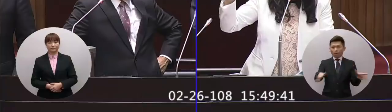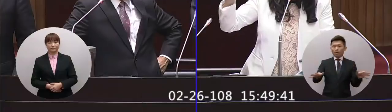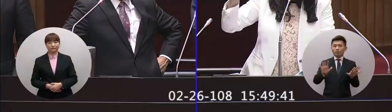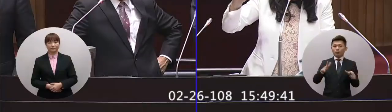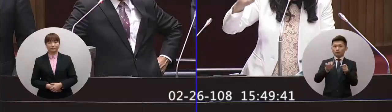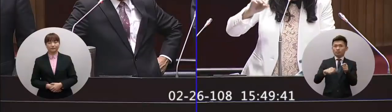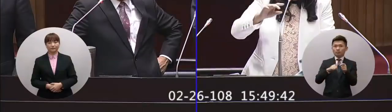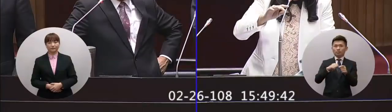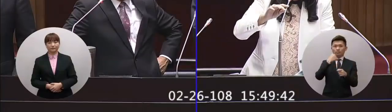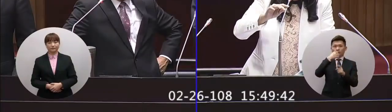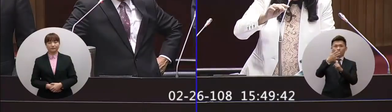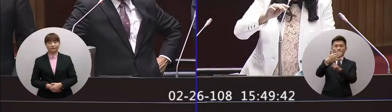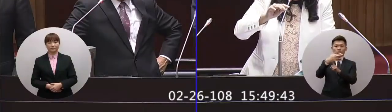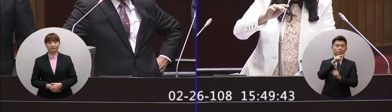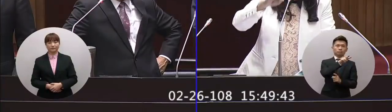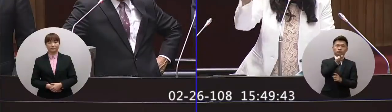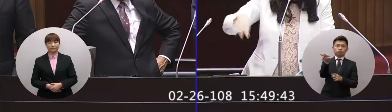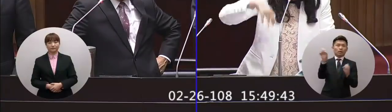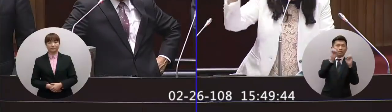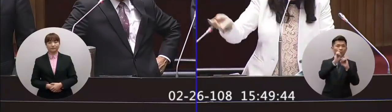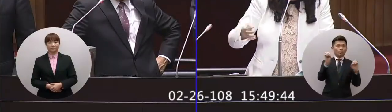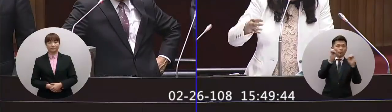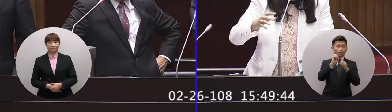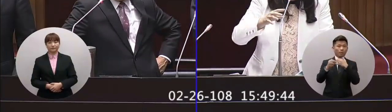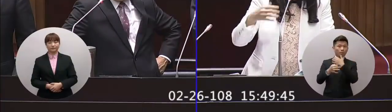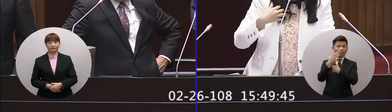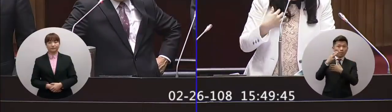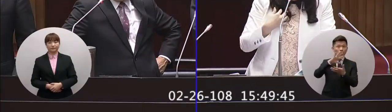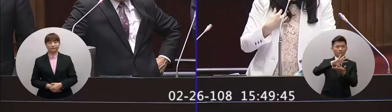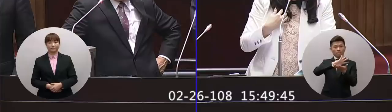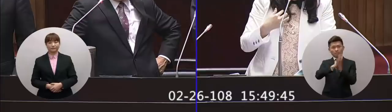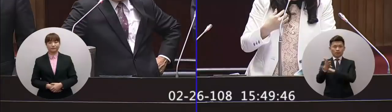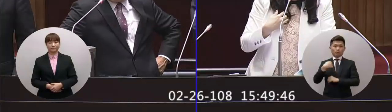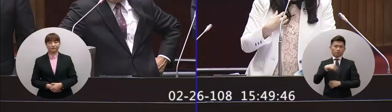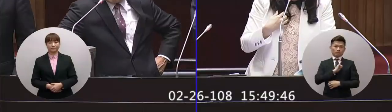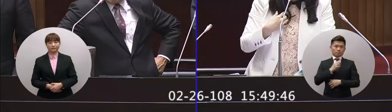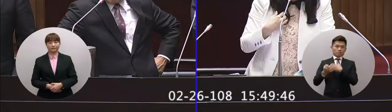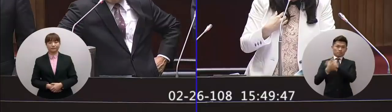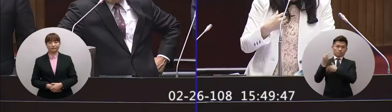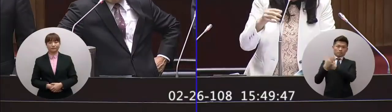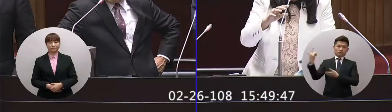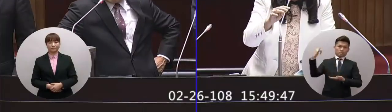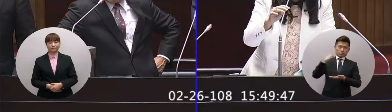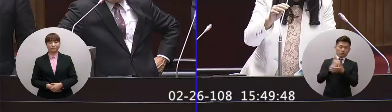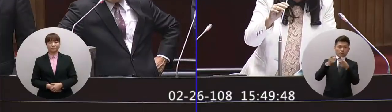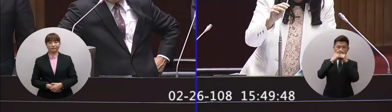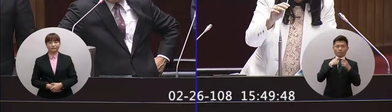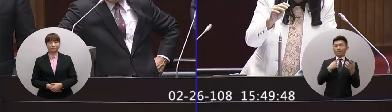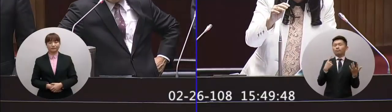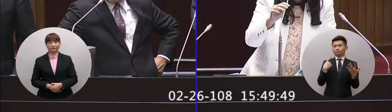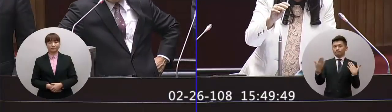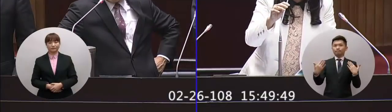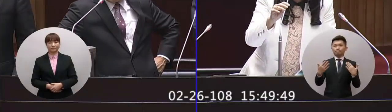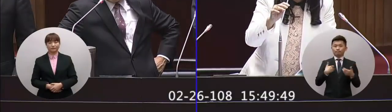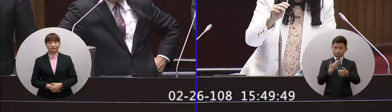一面台灣國旗都看不到整個僑界都在轉變我自己是僑胞回來的非常了解所以我要讓院